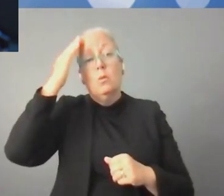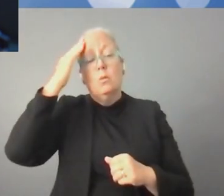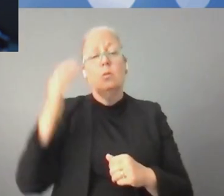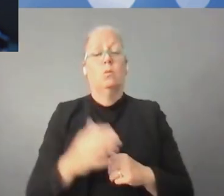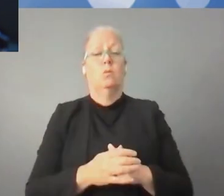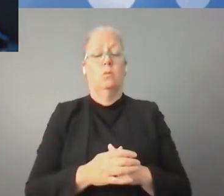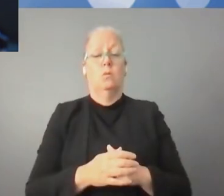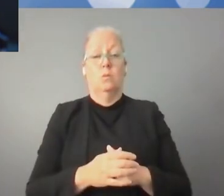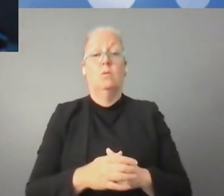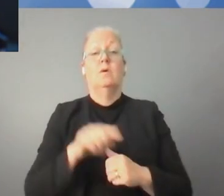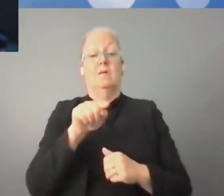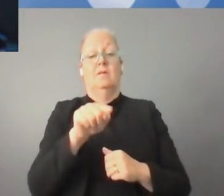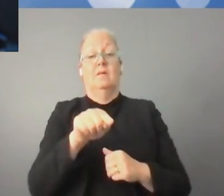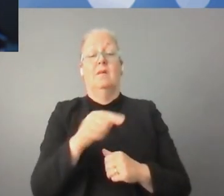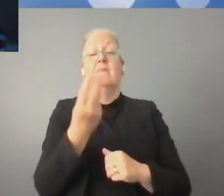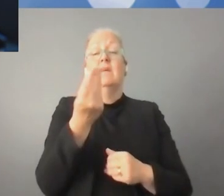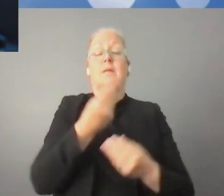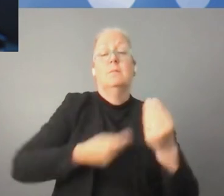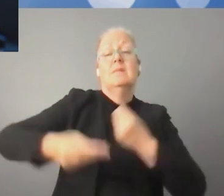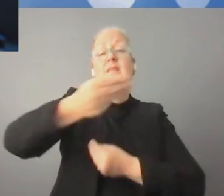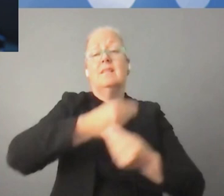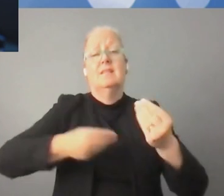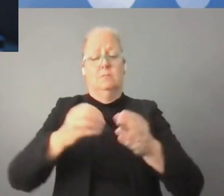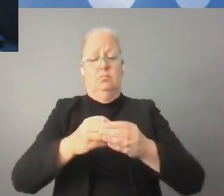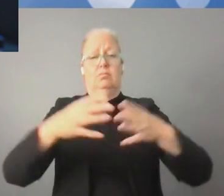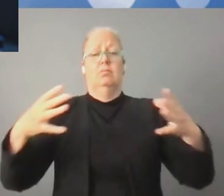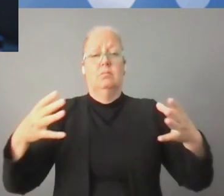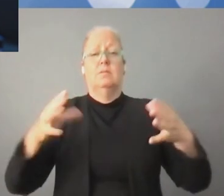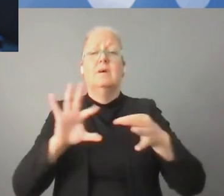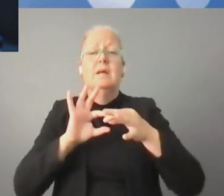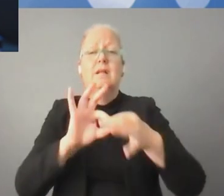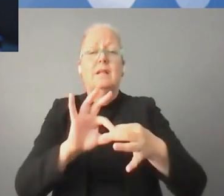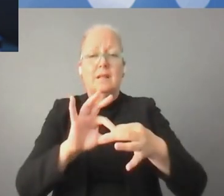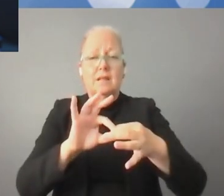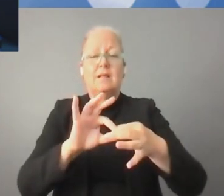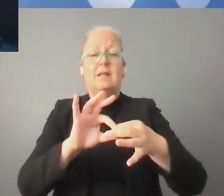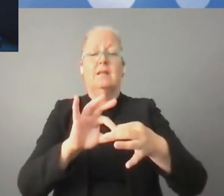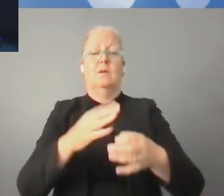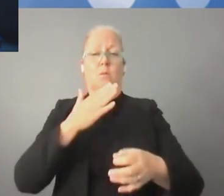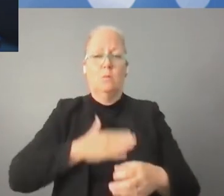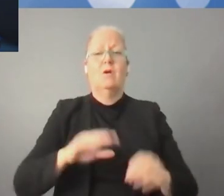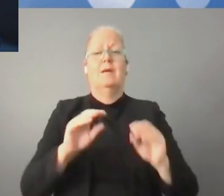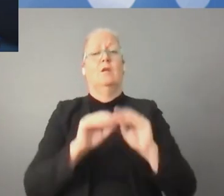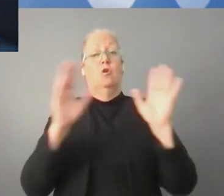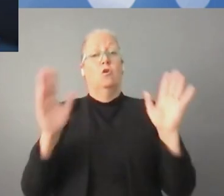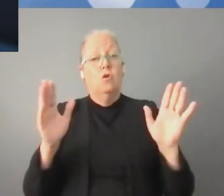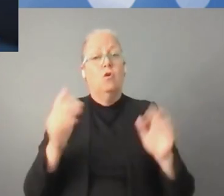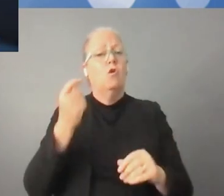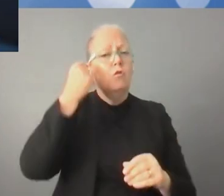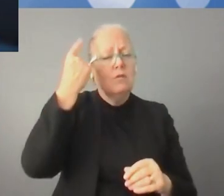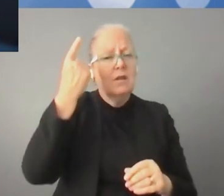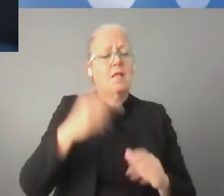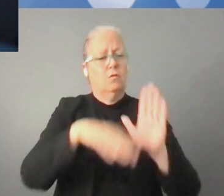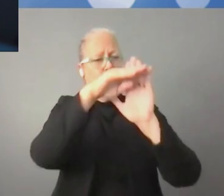وإيجاد أطر دولية في هذا الصدد. كما تعرفون السادة فإن الاستثمارات هي